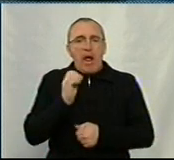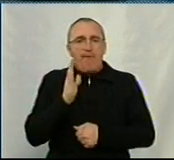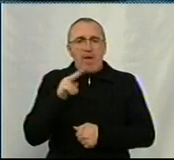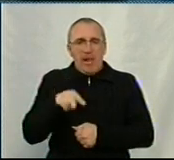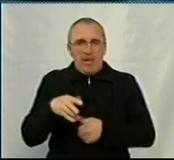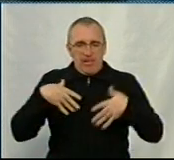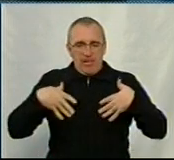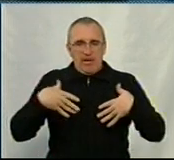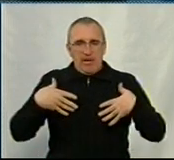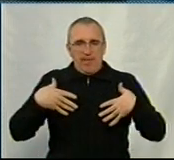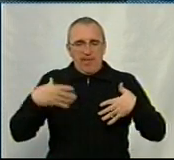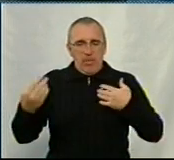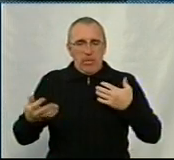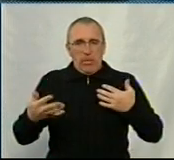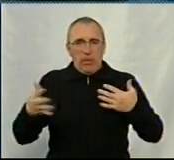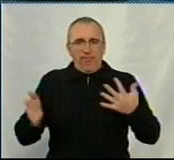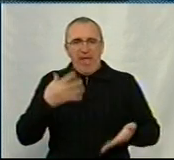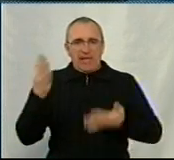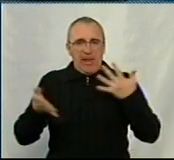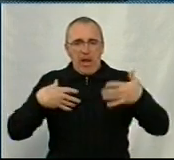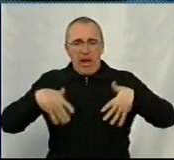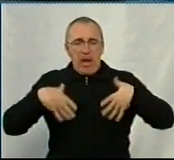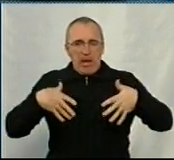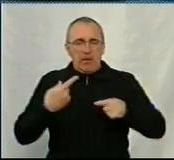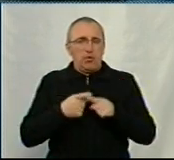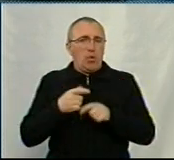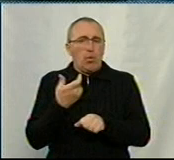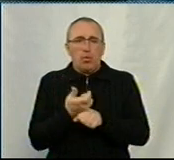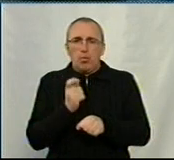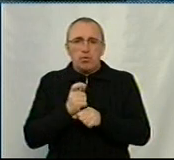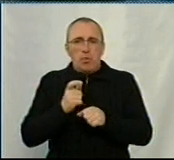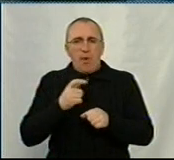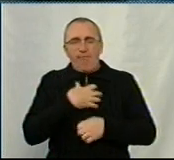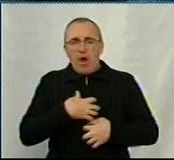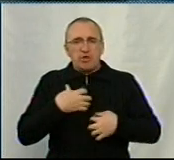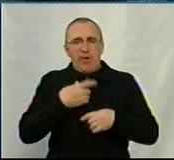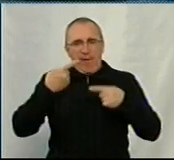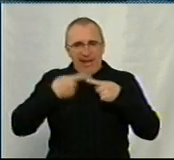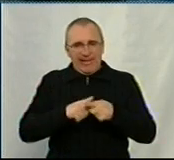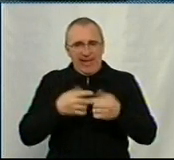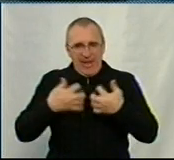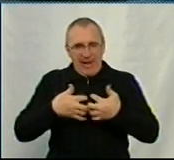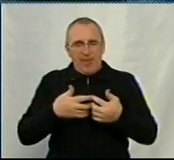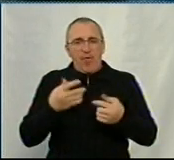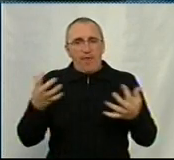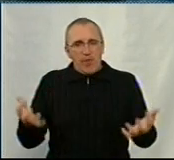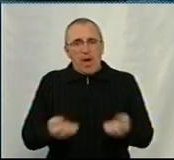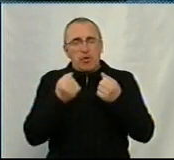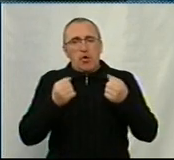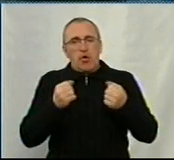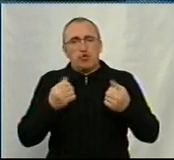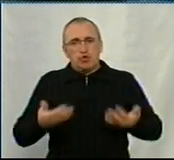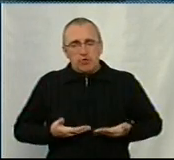вентиляції легенів. Ви знаєте, це дуже важлива техніка для того, щоб рятувати життя якраз під час